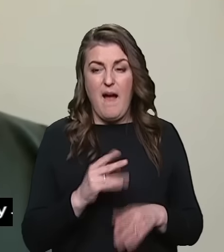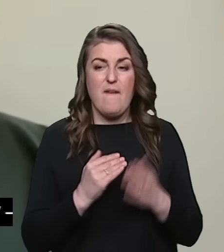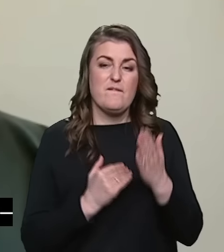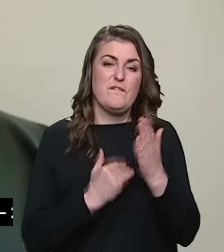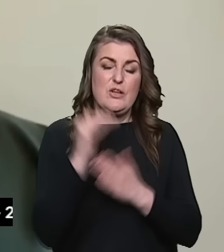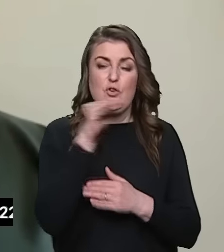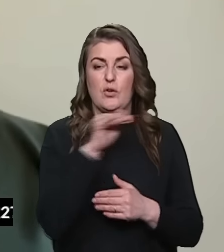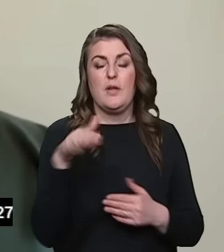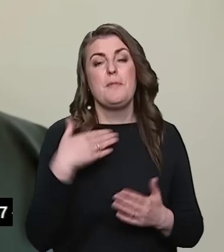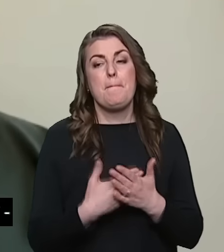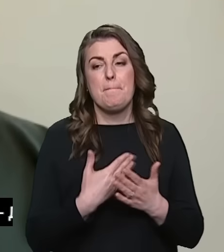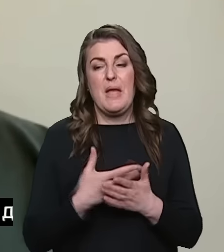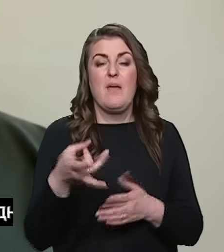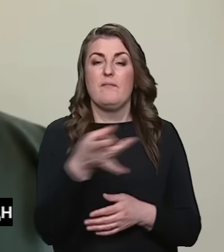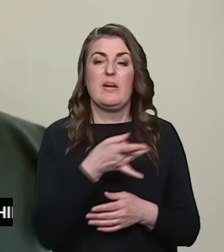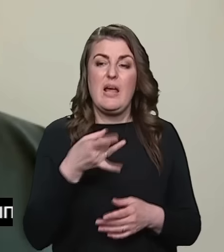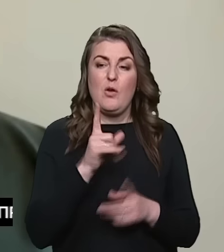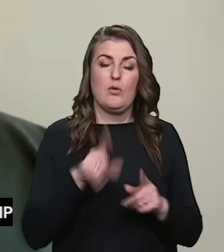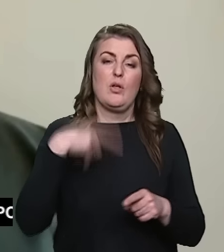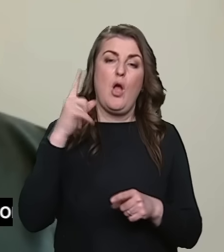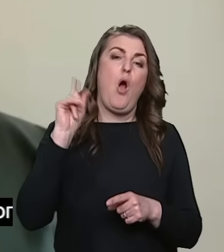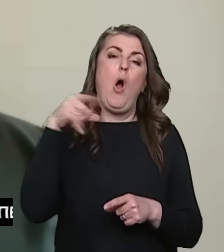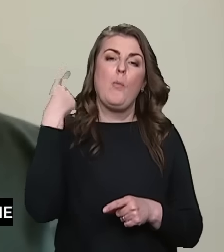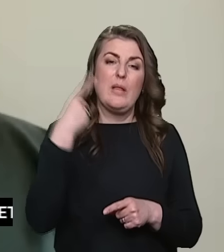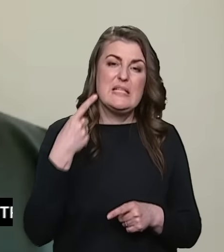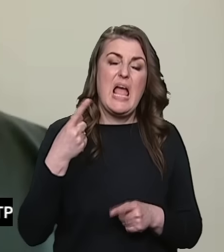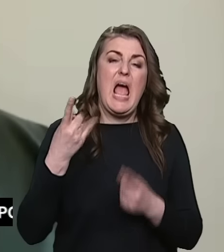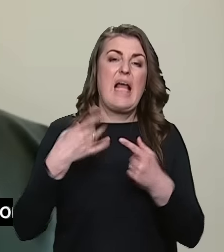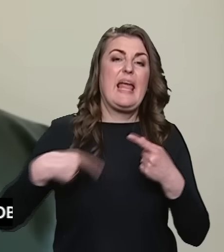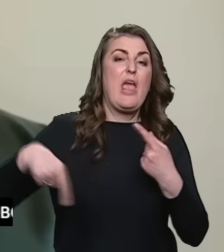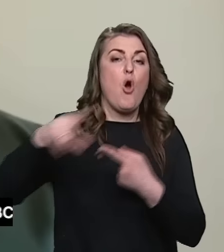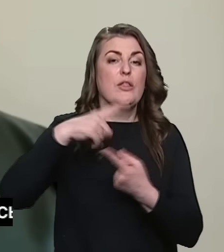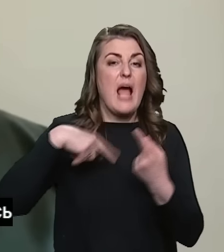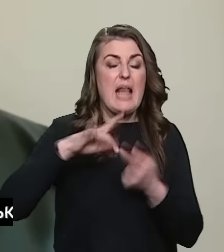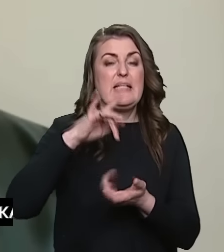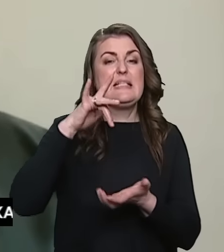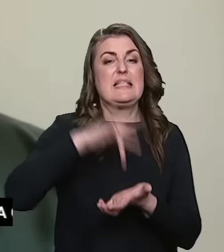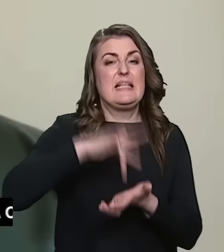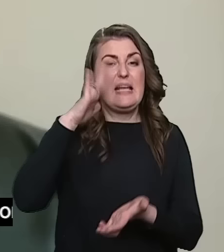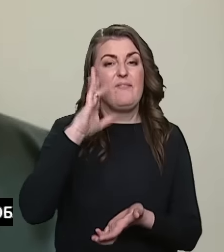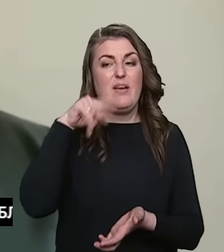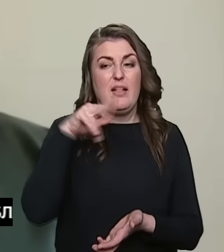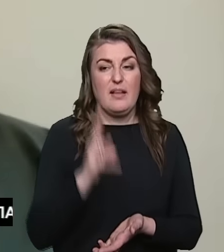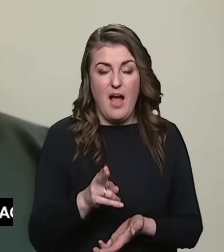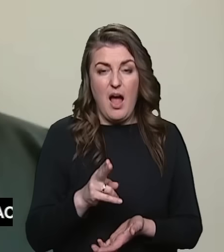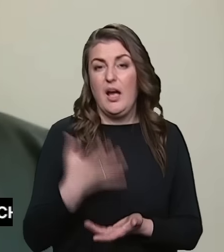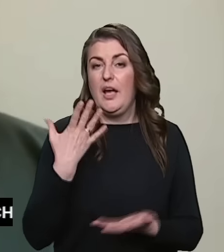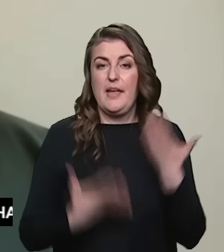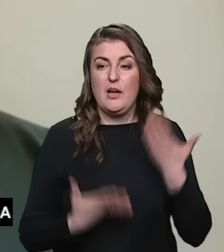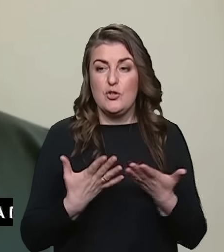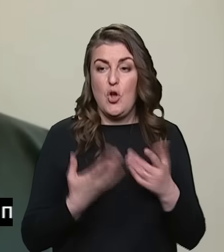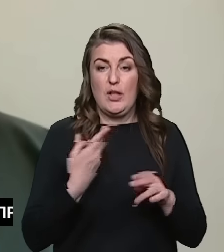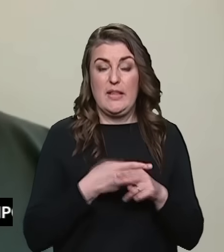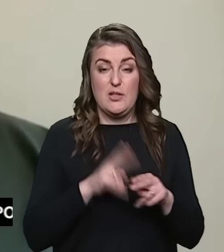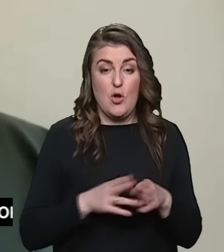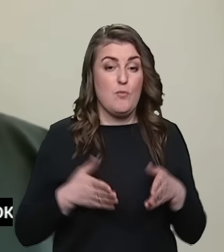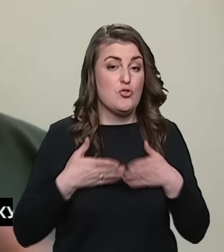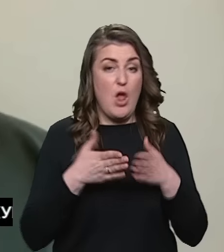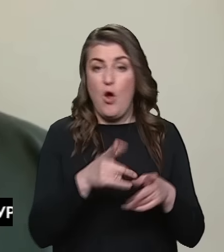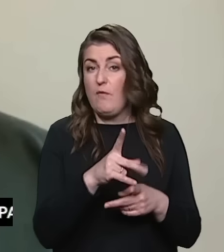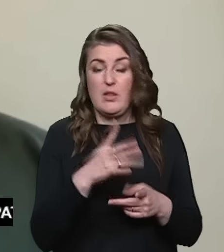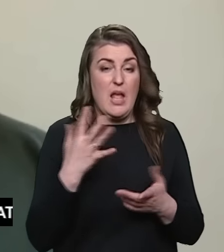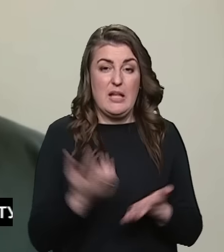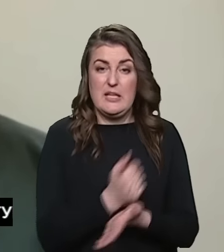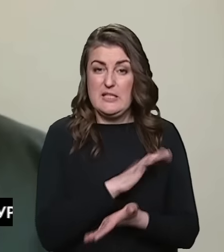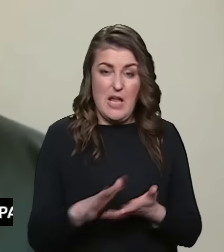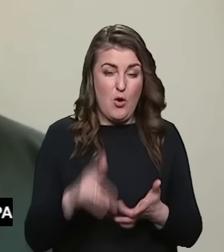вищого рівня, наприклад, в районні, потім в обласні, в регіональні. Центральну ВЛК, якщо на цьому шляху вона